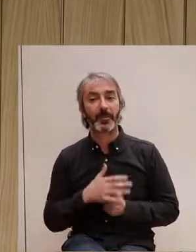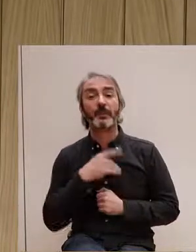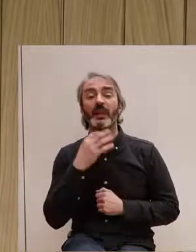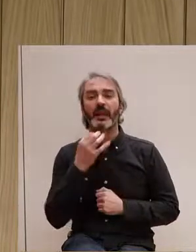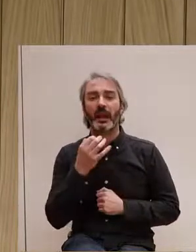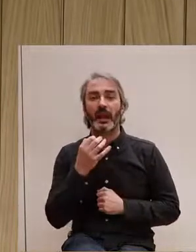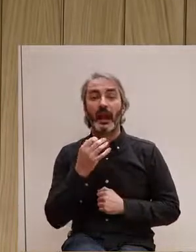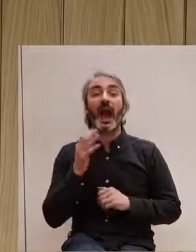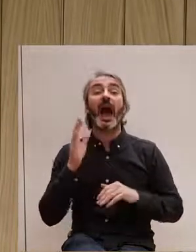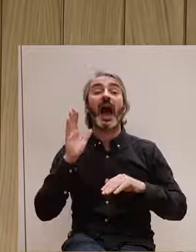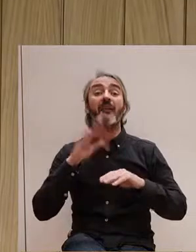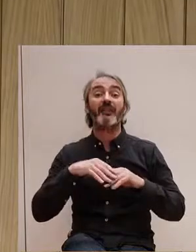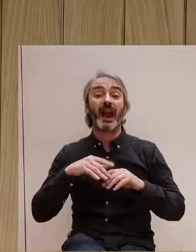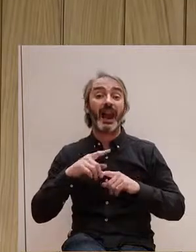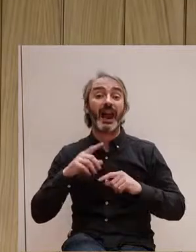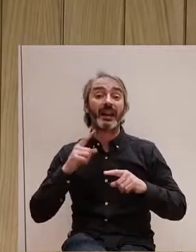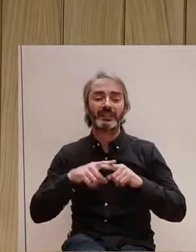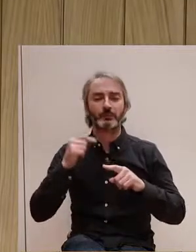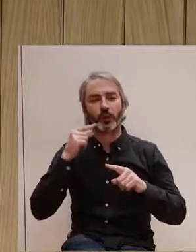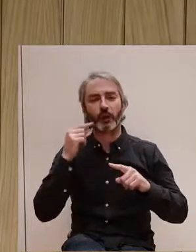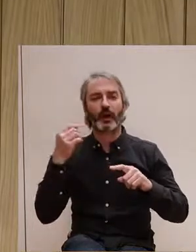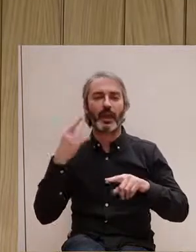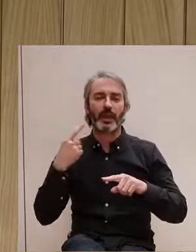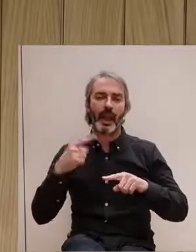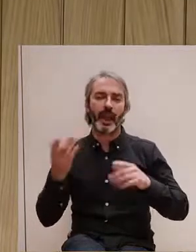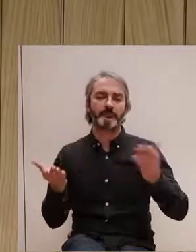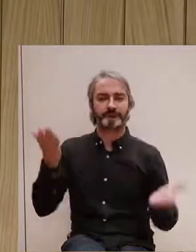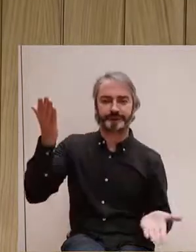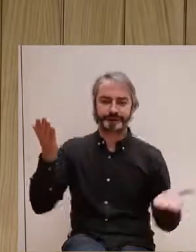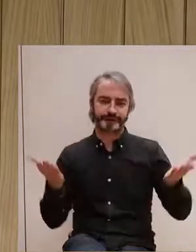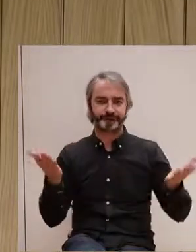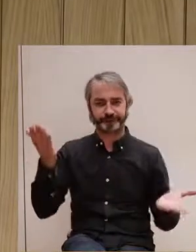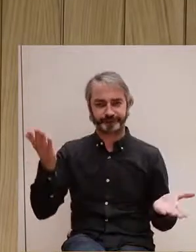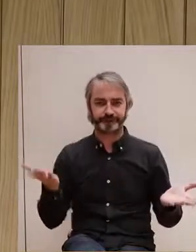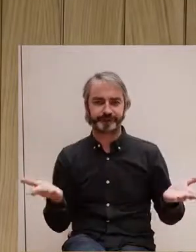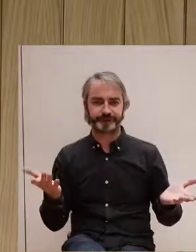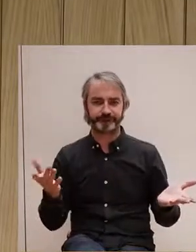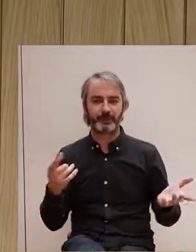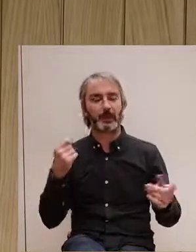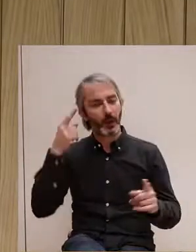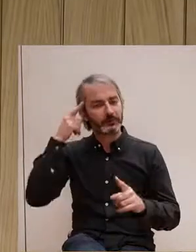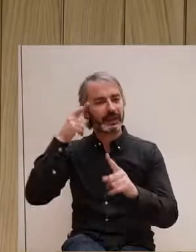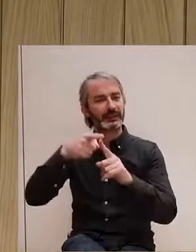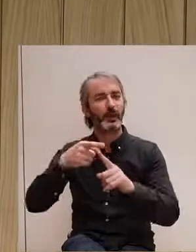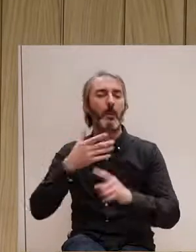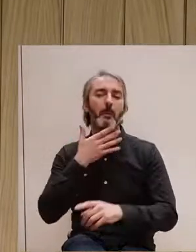relacions acaba generant un desequilibri en la vivència de la sexualitat i en la búsqueda del plaer.